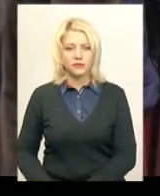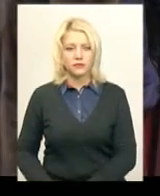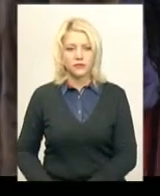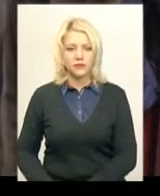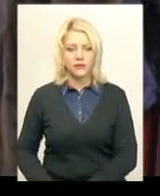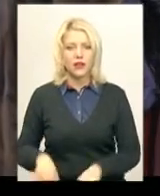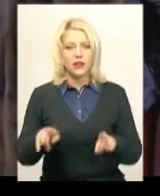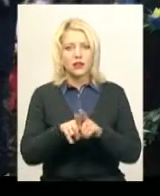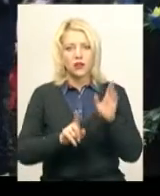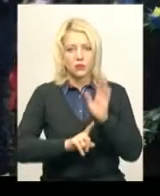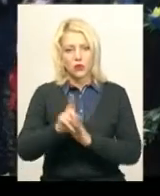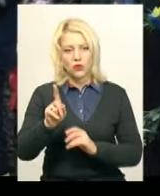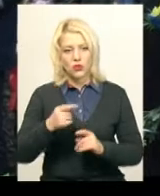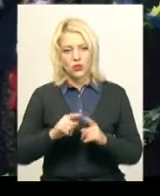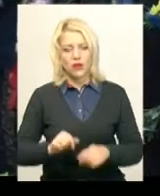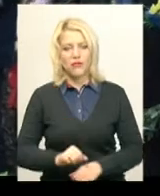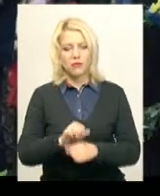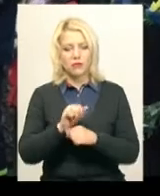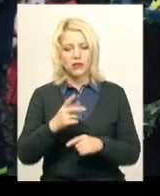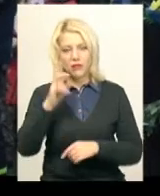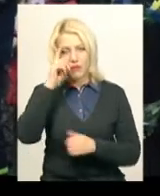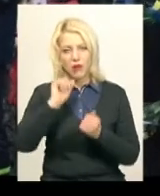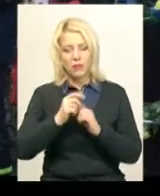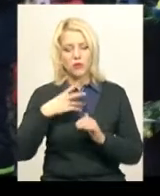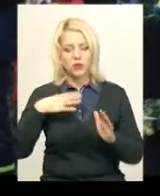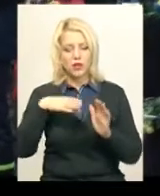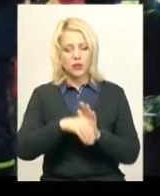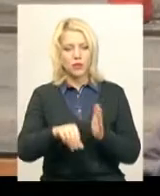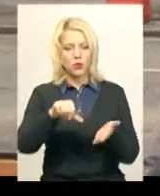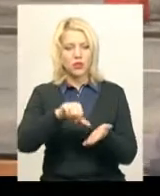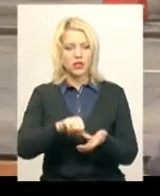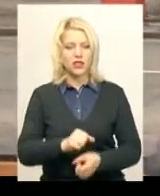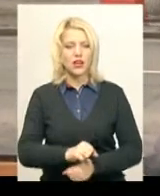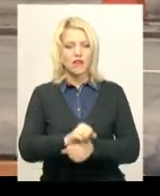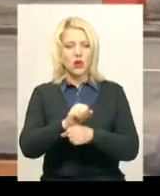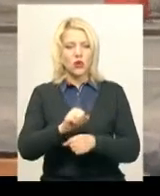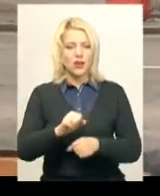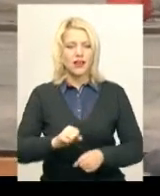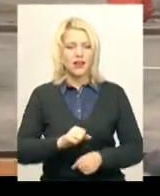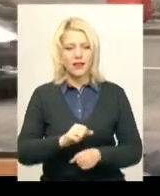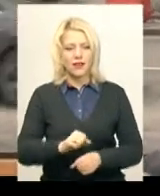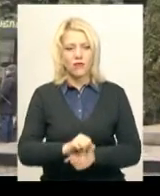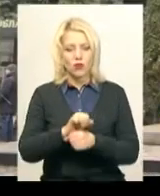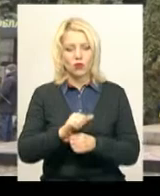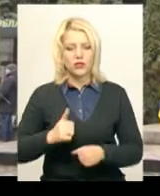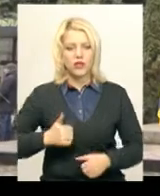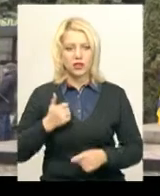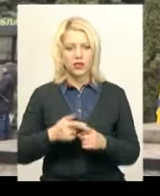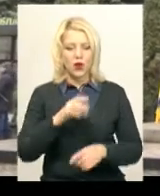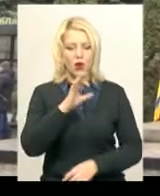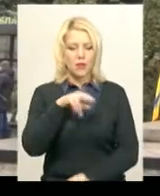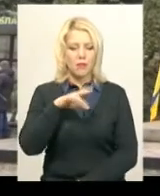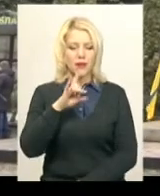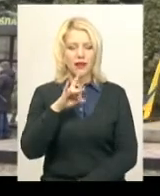Так розпочався мітинг-реквієм в пам'ять про загиблих учасників Революції Гідності. Олександр Присяжнюк прийшов до монументу Небесної